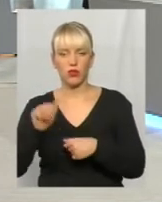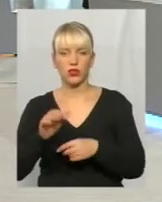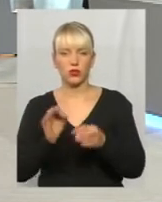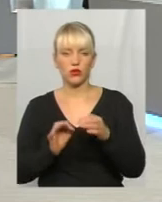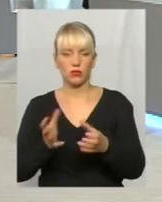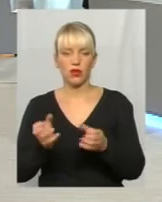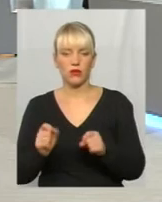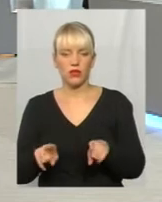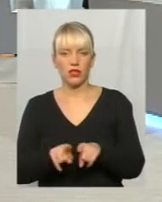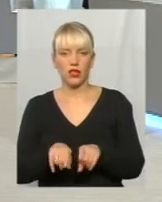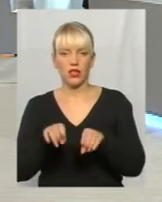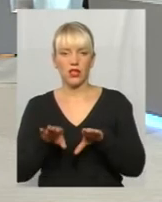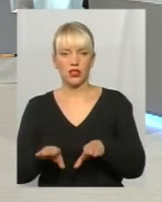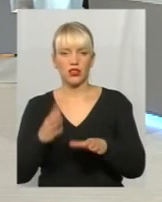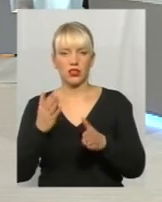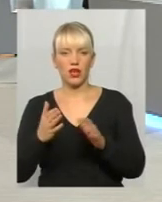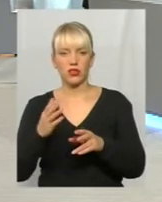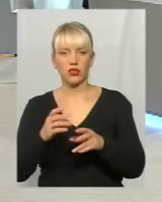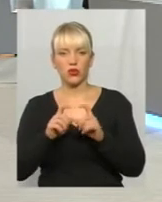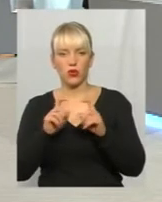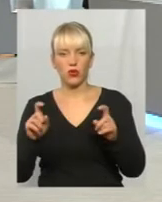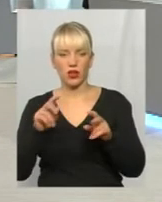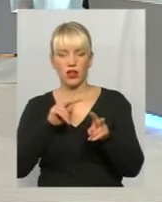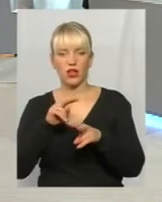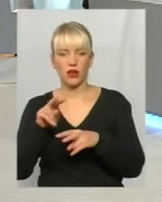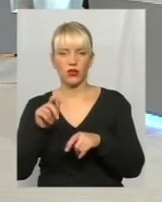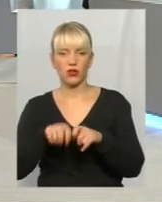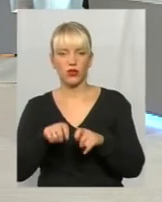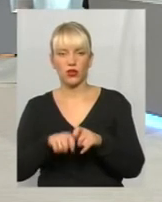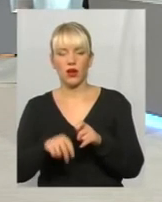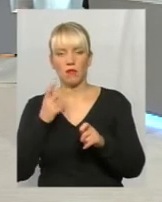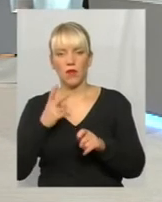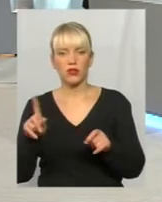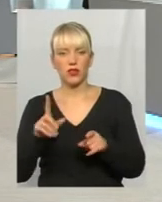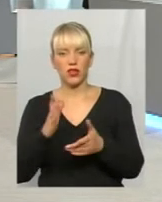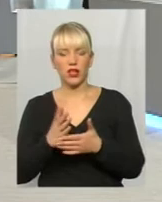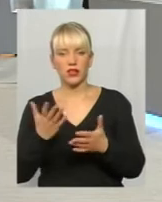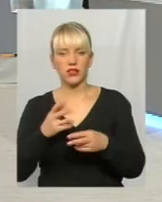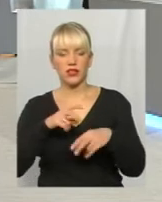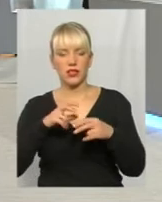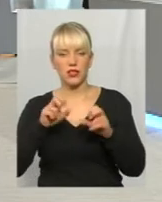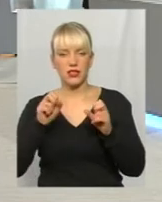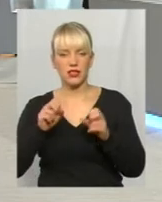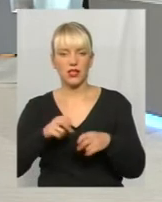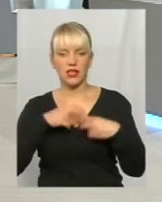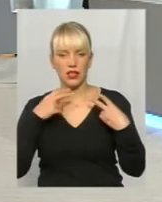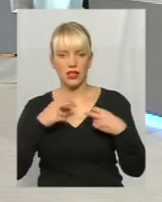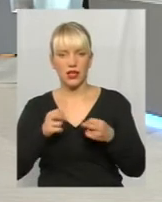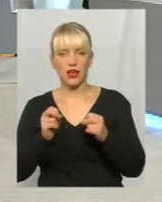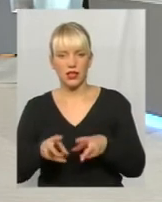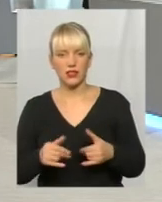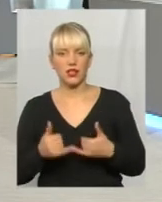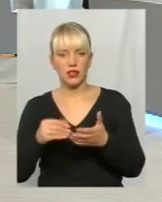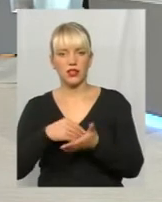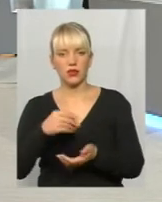рішення, якщо орган нагляду контролю бачить, що йдуть якісь дуже серйозні ризики для споживачів